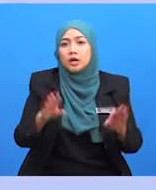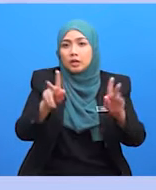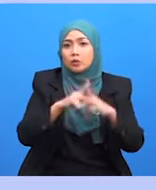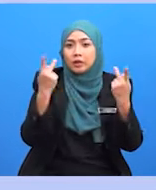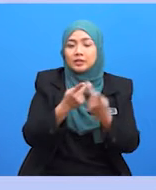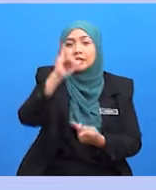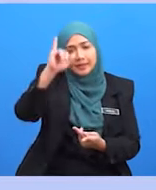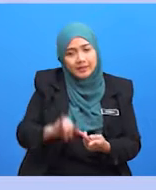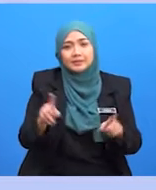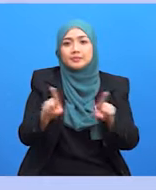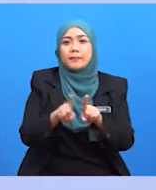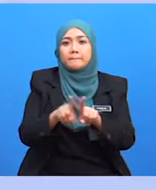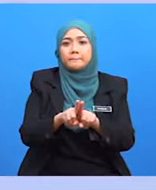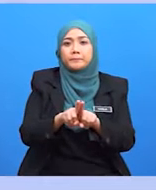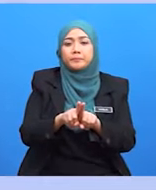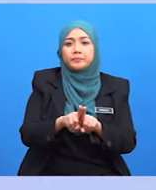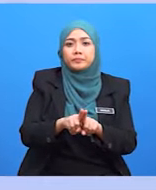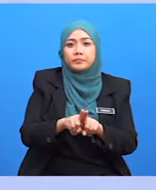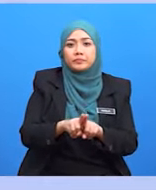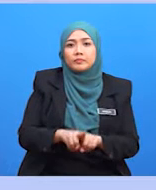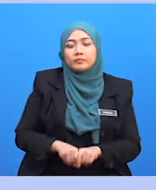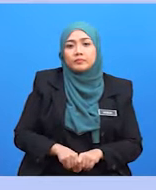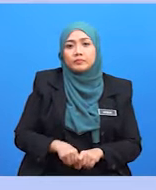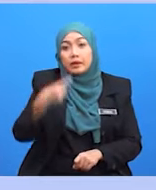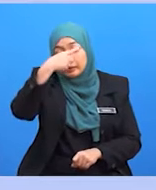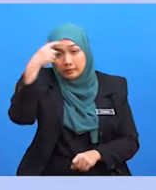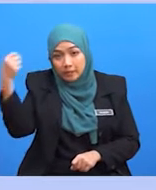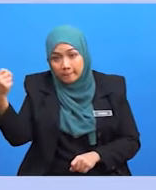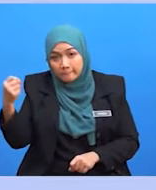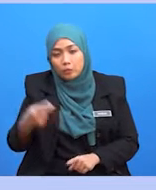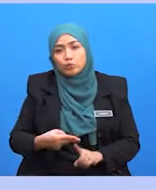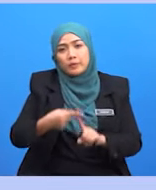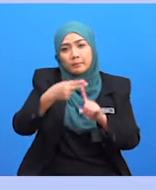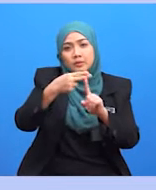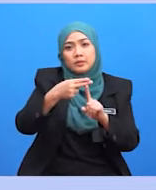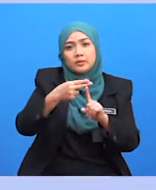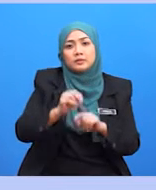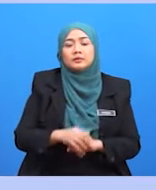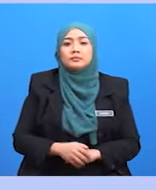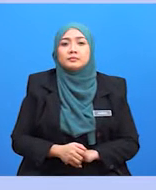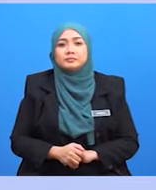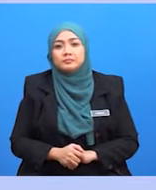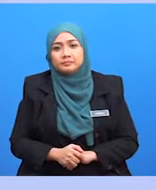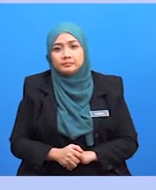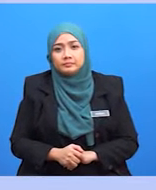sama iaitu Gotham Black sebagai tajuk utama, Gotham Book dan Gotham Book Italic untuk